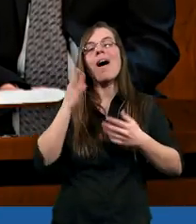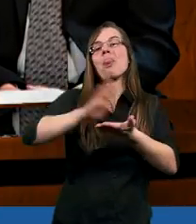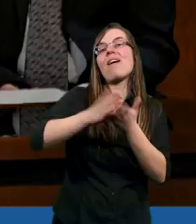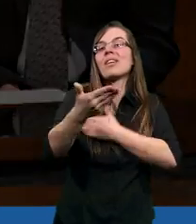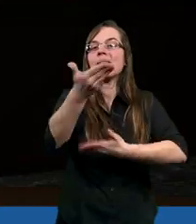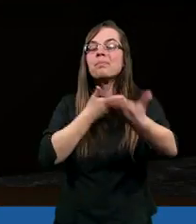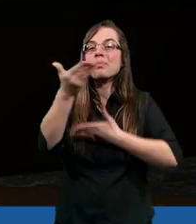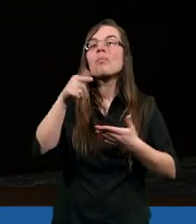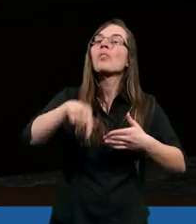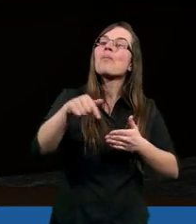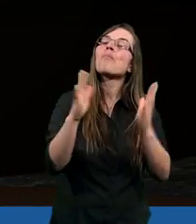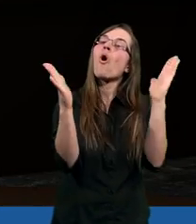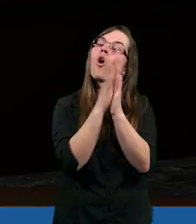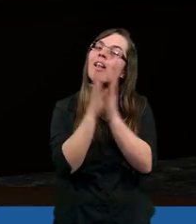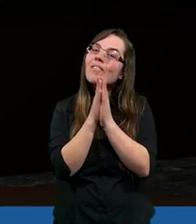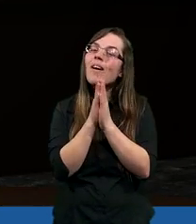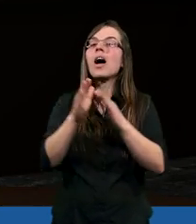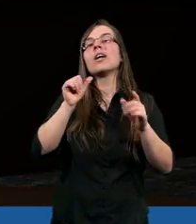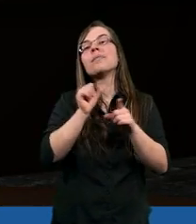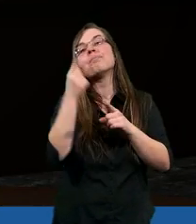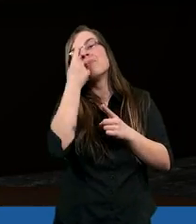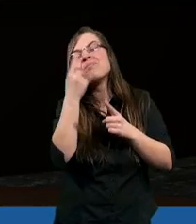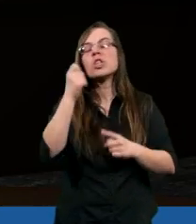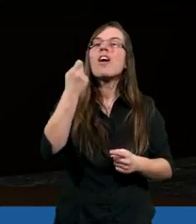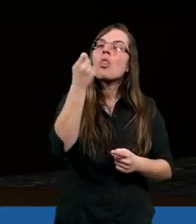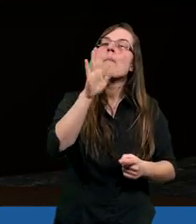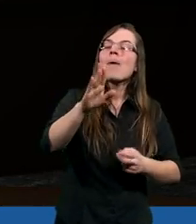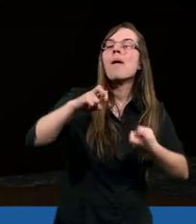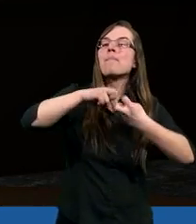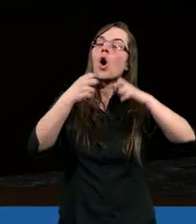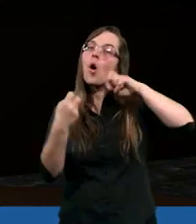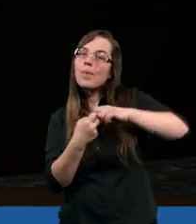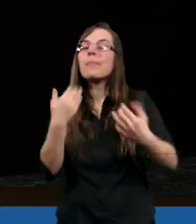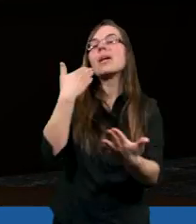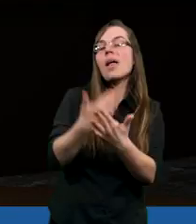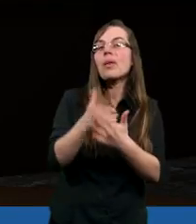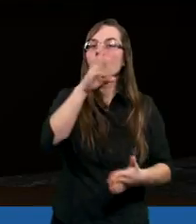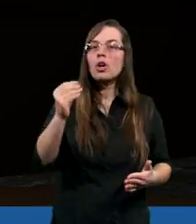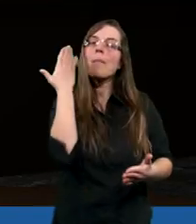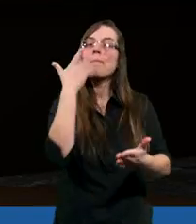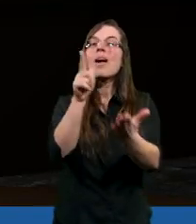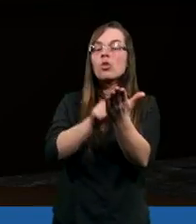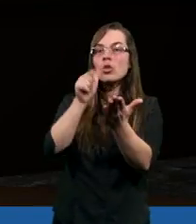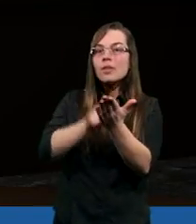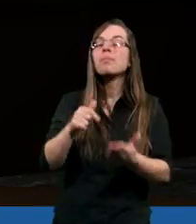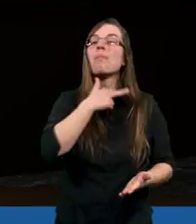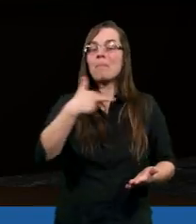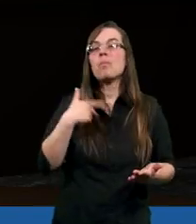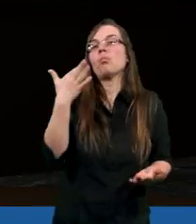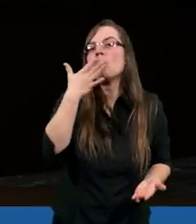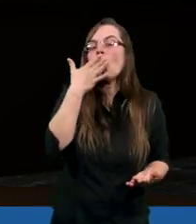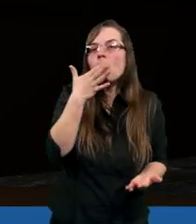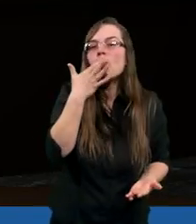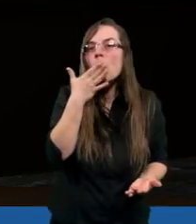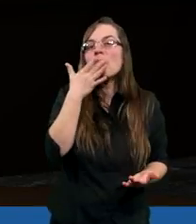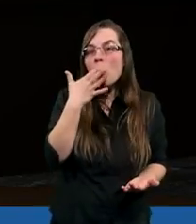kolei. I tutaj z modlitwą myślę, że wiele osób ma pewien problem, dlatego że bardzo często jest tak, że to my mówimy, ja mówię,